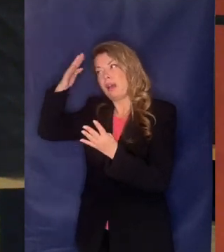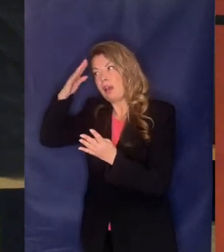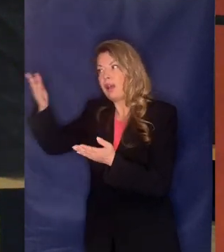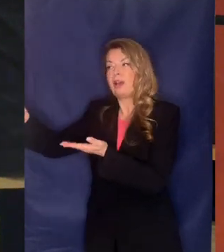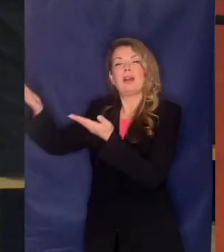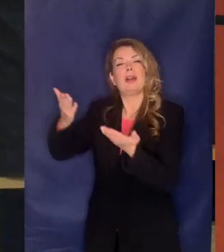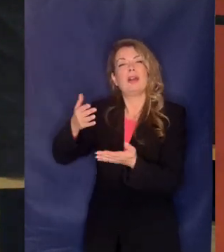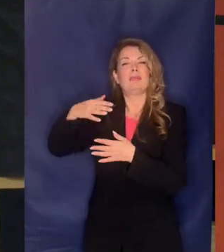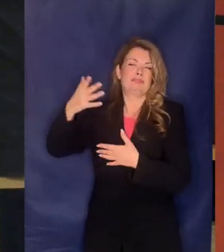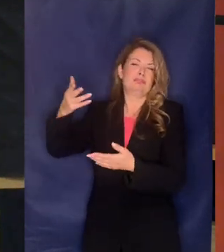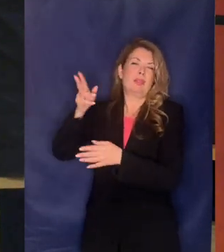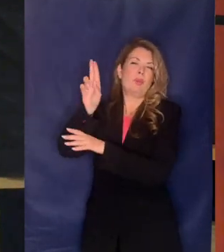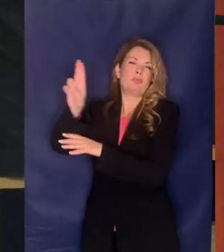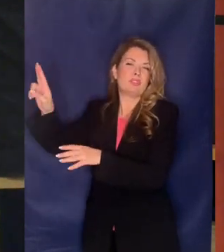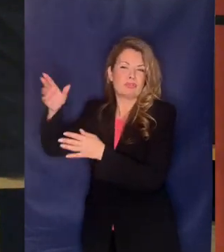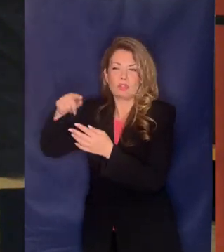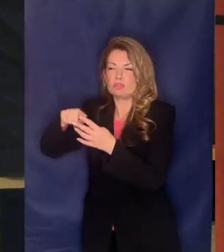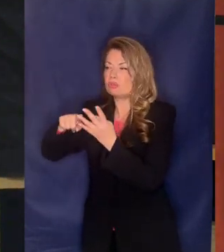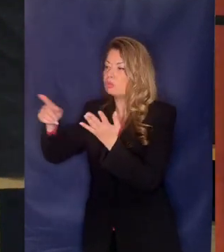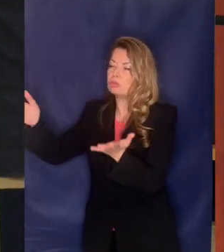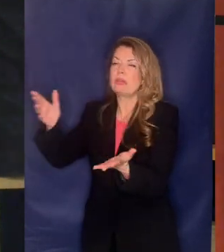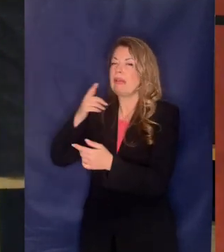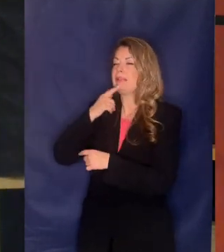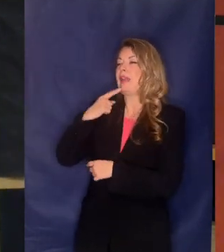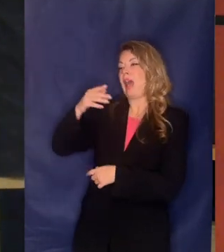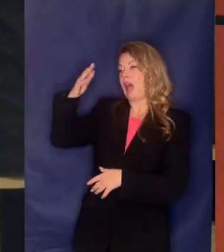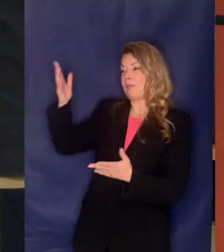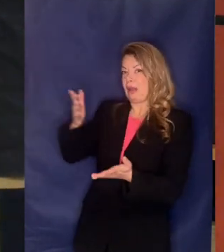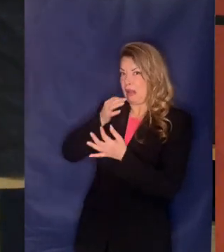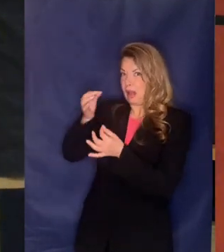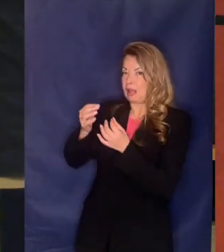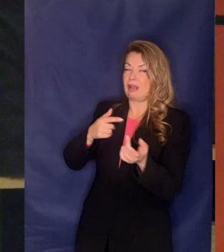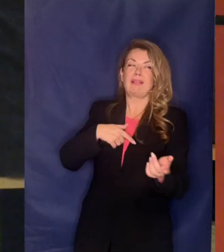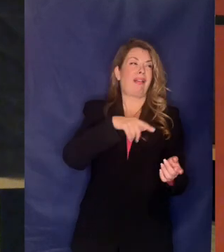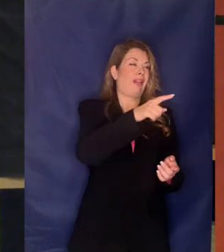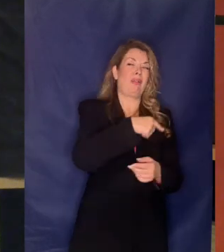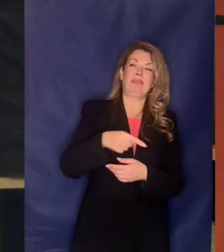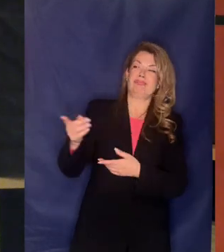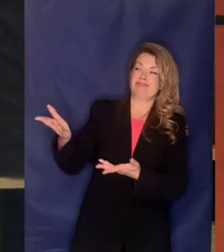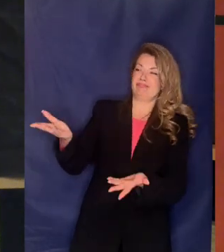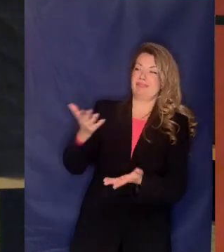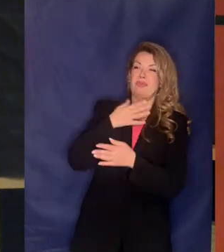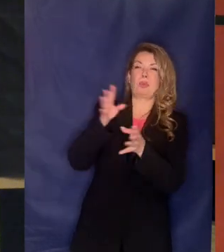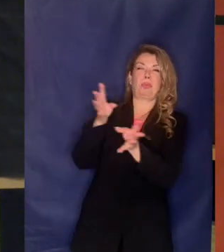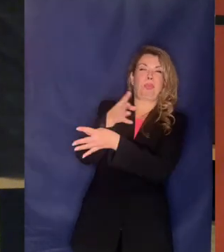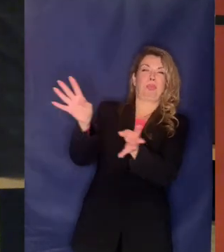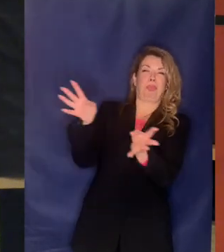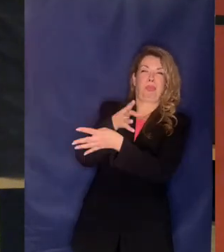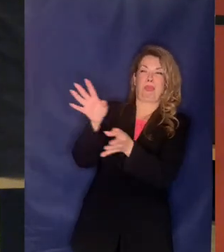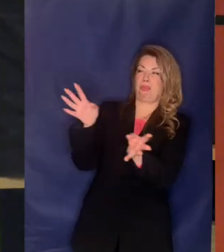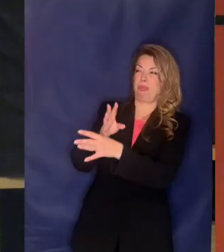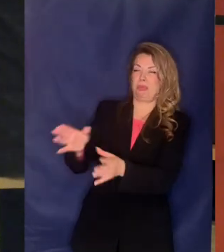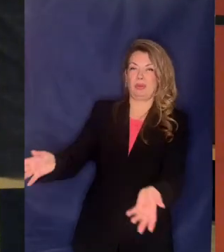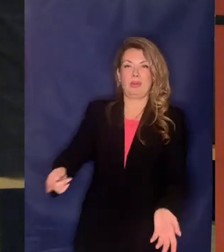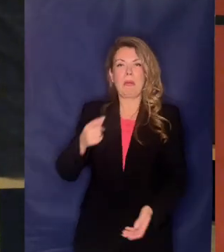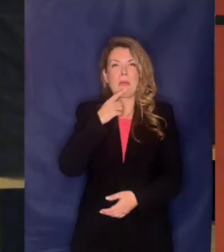Η απάντηση είναι ότι λαϊκίζουμε και υποκρινόμαστε Καλημέρα είστε λαϊκιστής